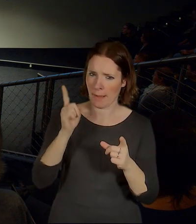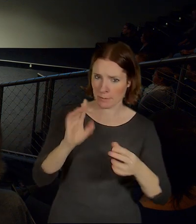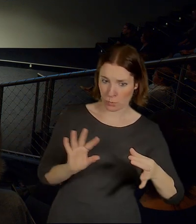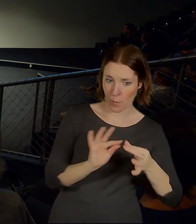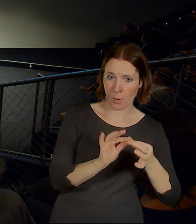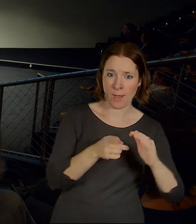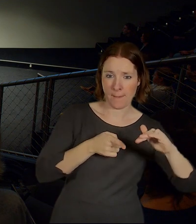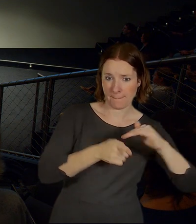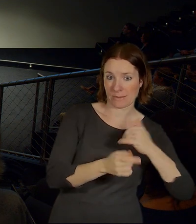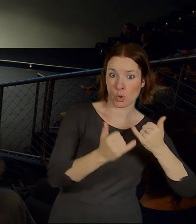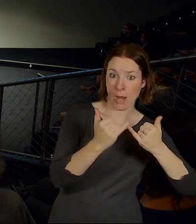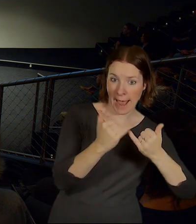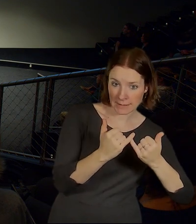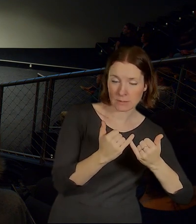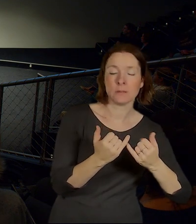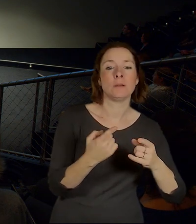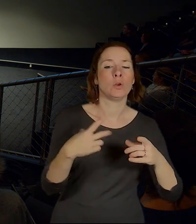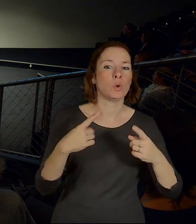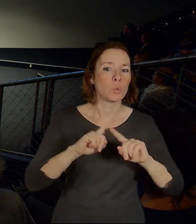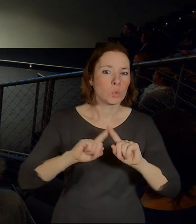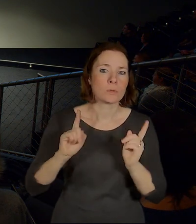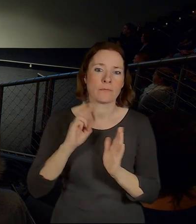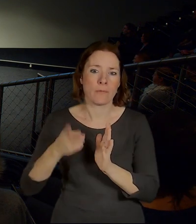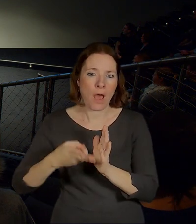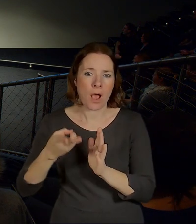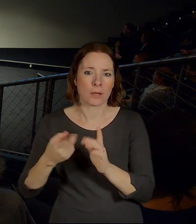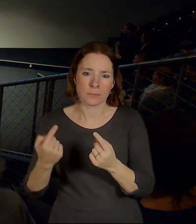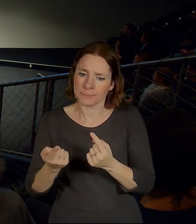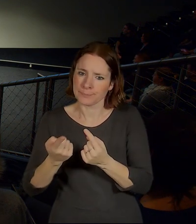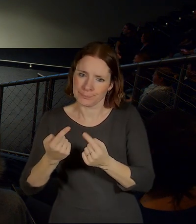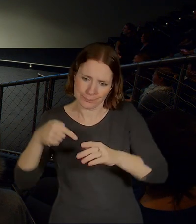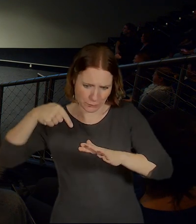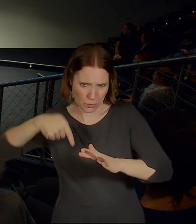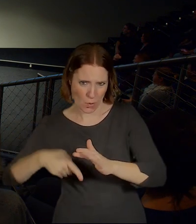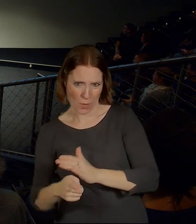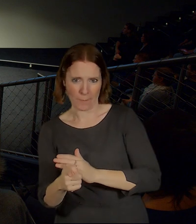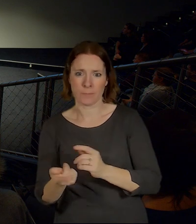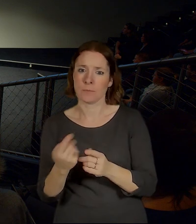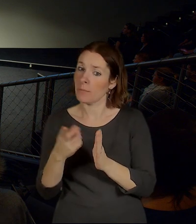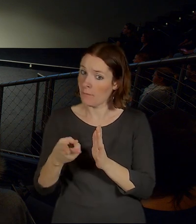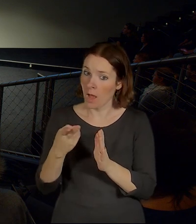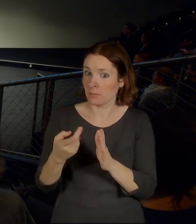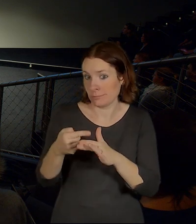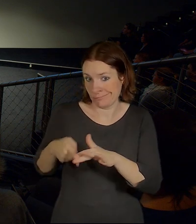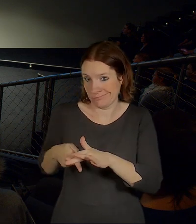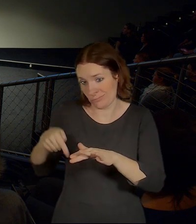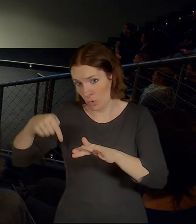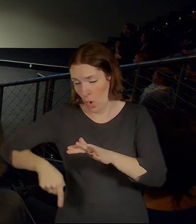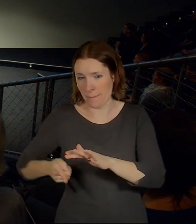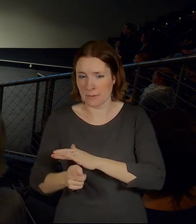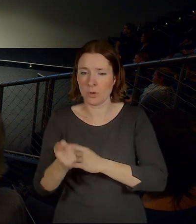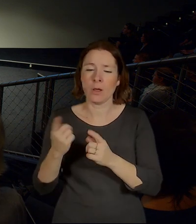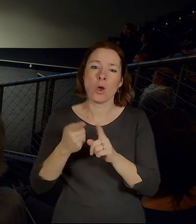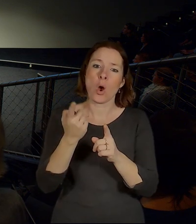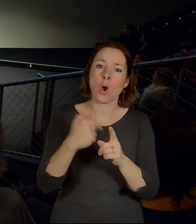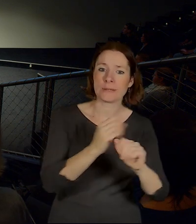železniční tunely, příměstské železnice, které povedou v podzemí, jednak tedy ze severu na jich, ale i z východu